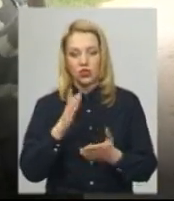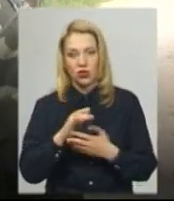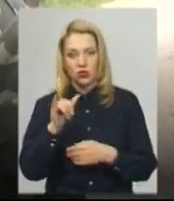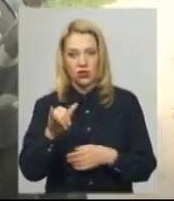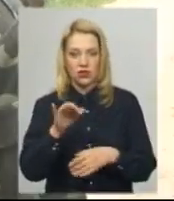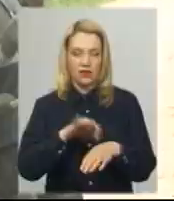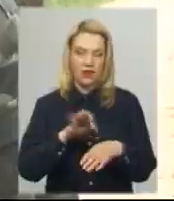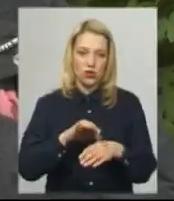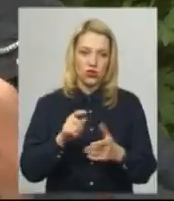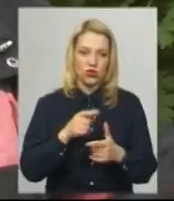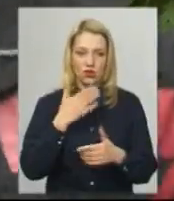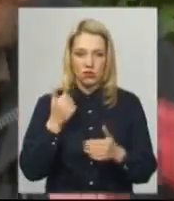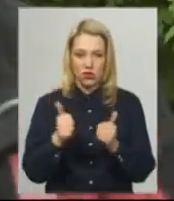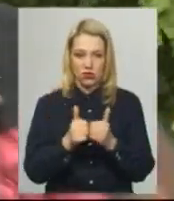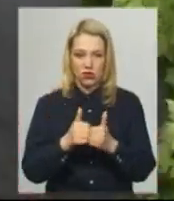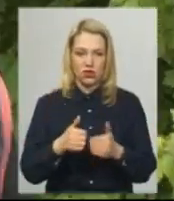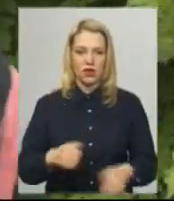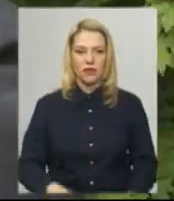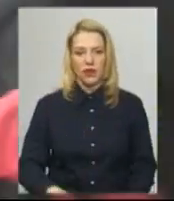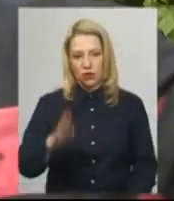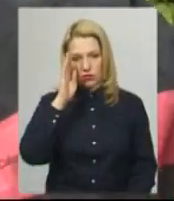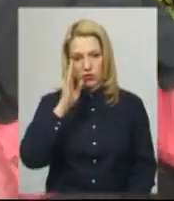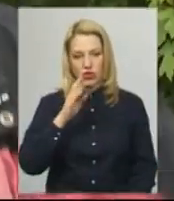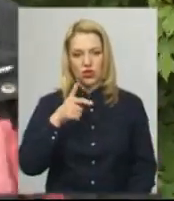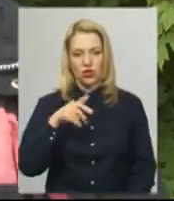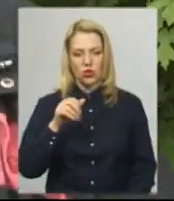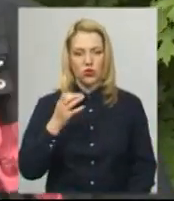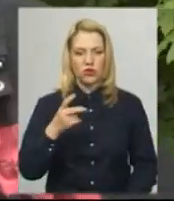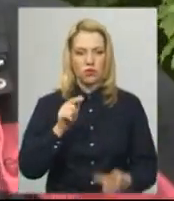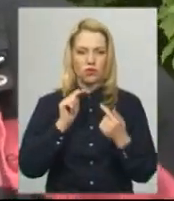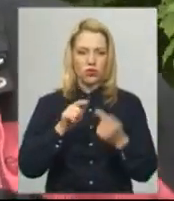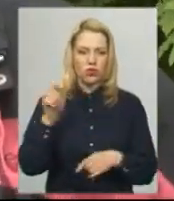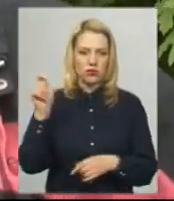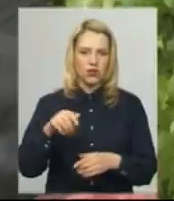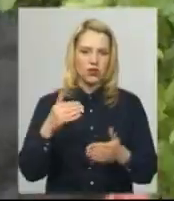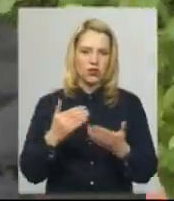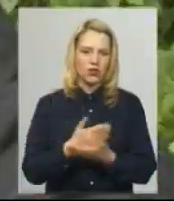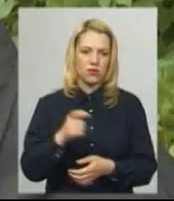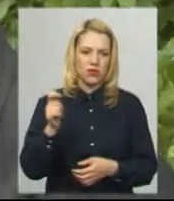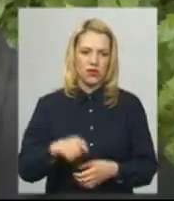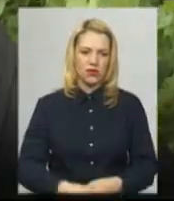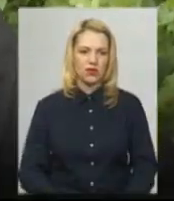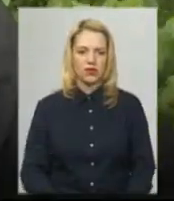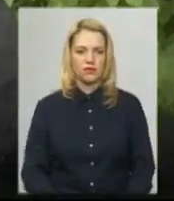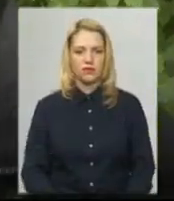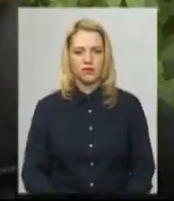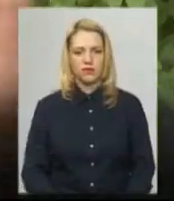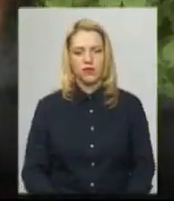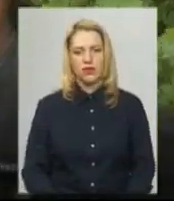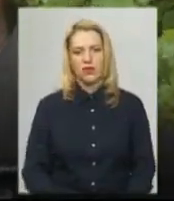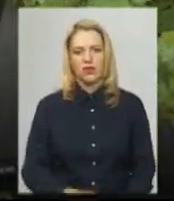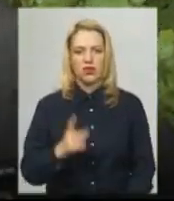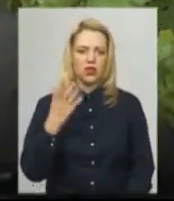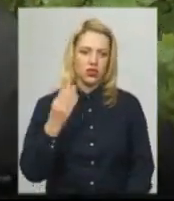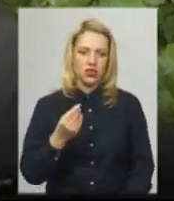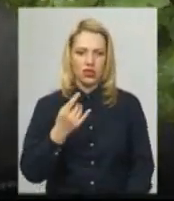По сусідів це нашого нічого. Житель Глушківців Ігор Хадик проти приїзду нових сусідів у село. Чого в Солопківцях цігани немає? На